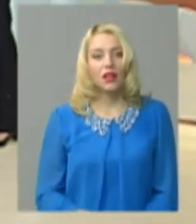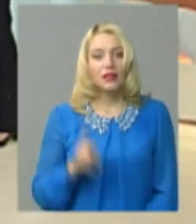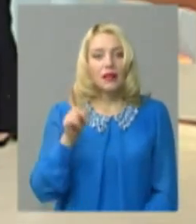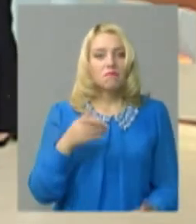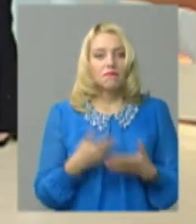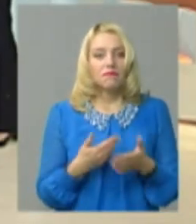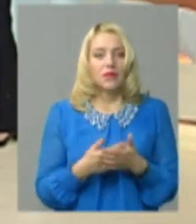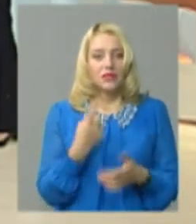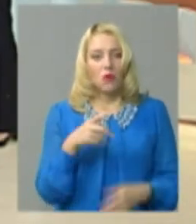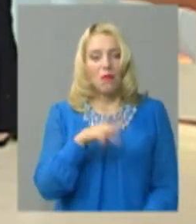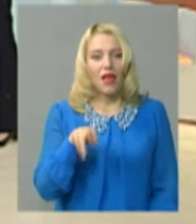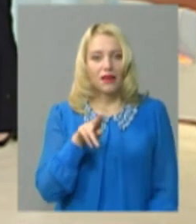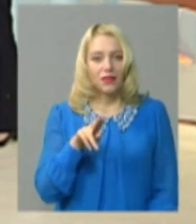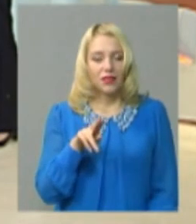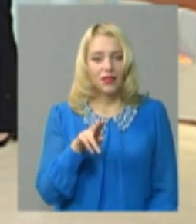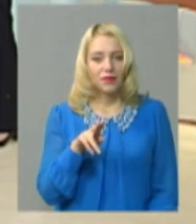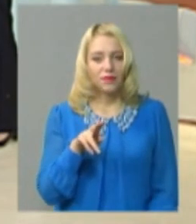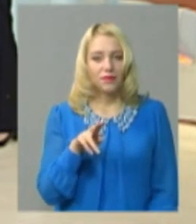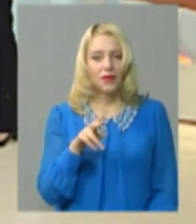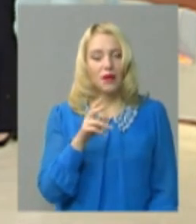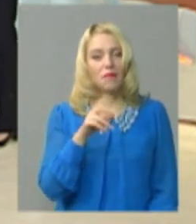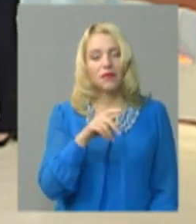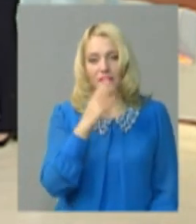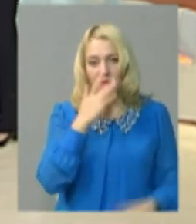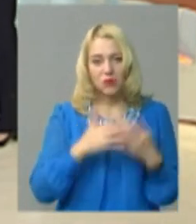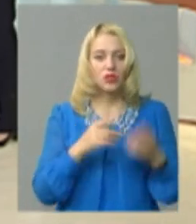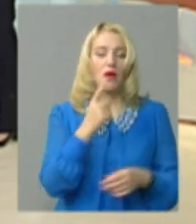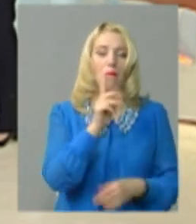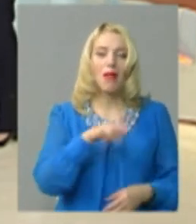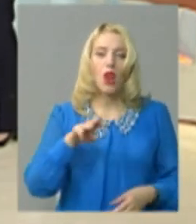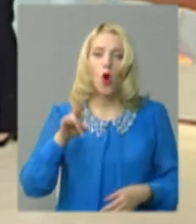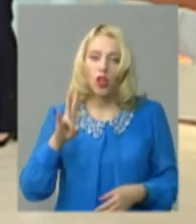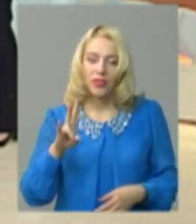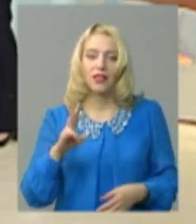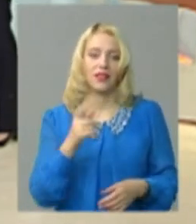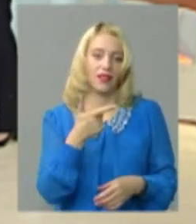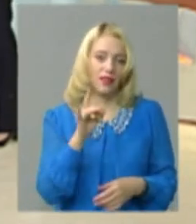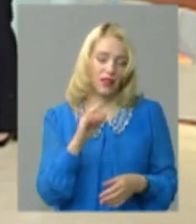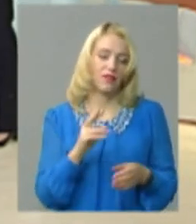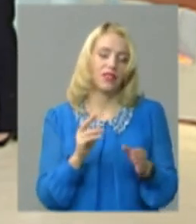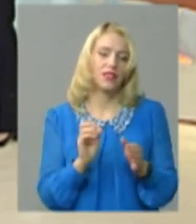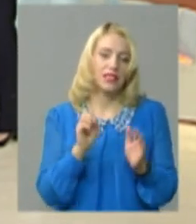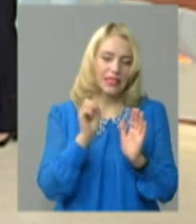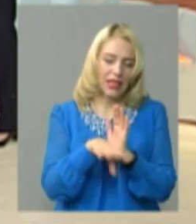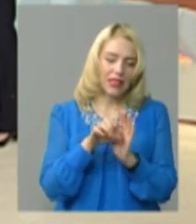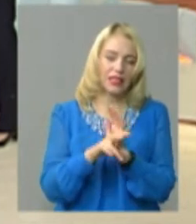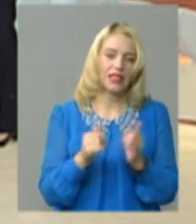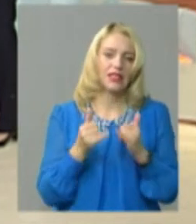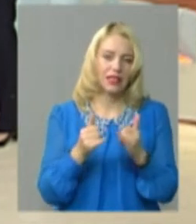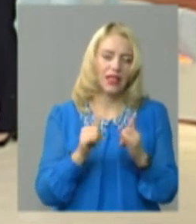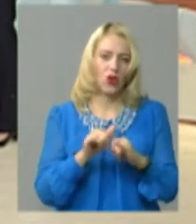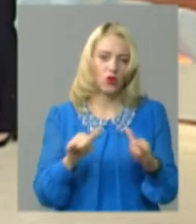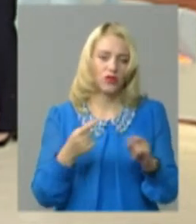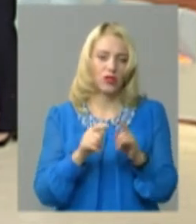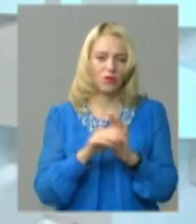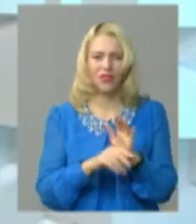Там близько мільярда, близько мільйона гривень закладається під цю програму відновлення. Ви вважаєте, цього достатньо?